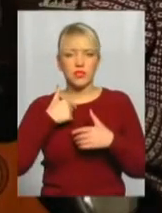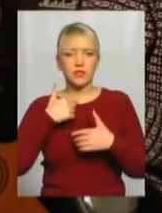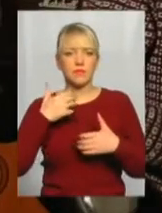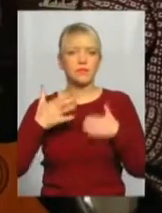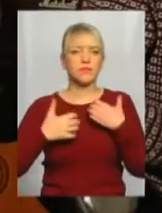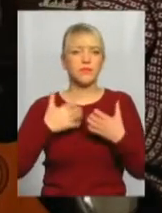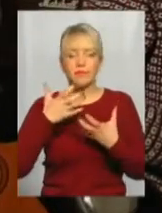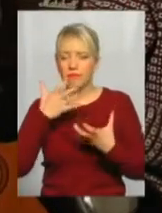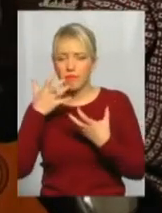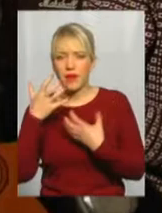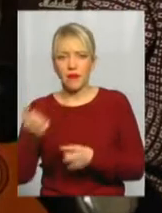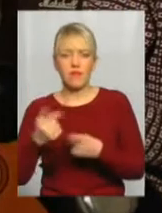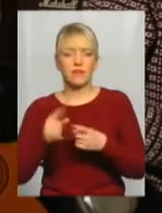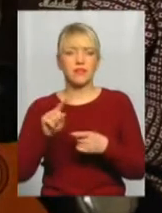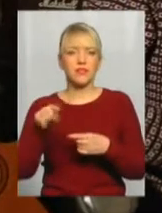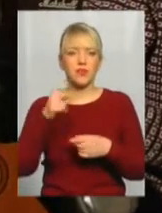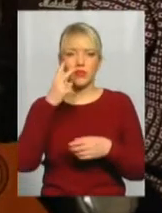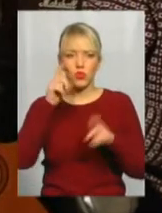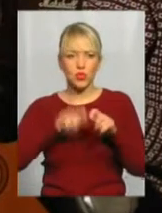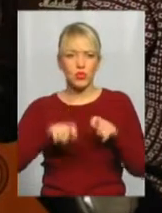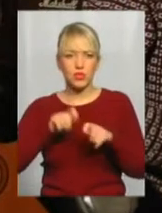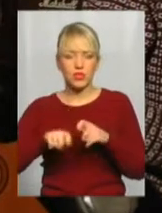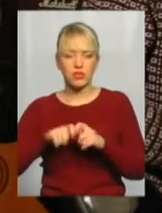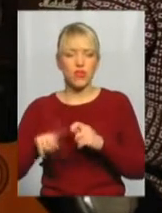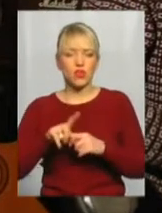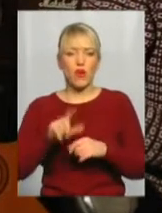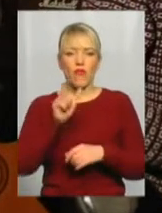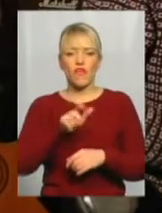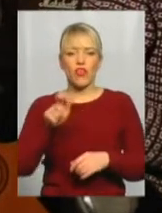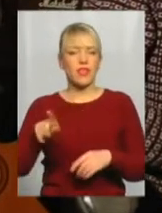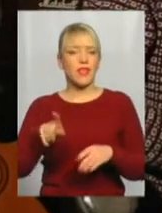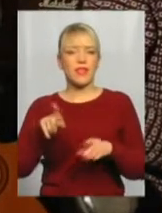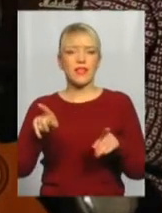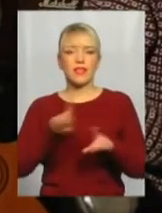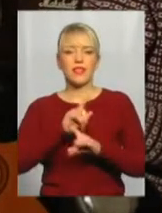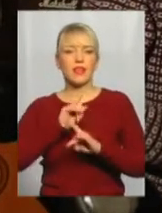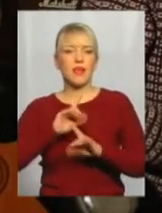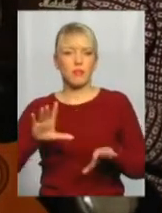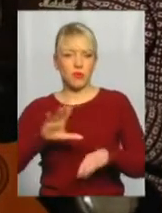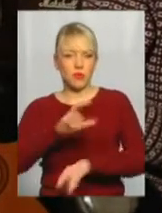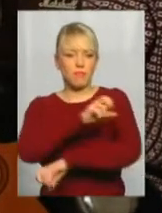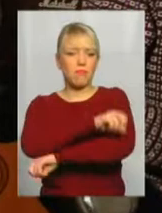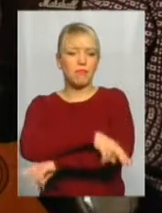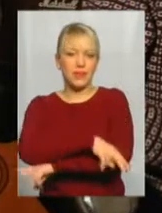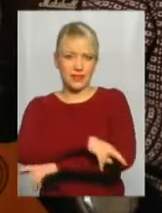дослідив, що вони не такі вже були бідні, як радянська влада